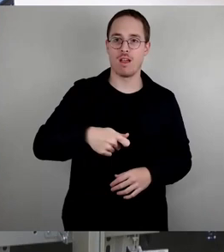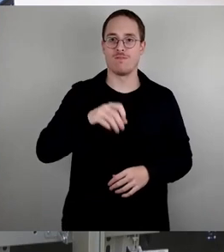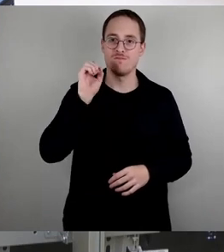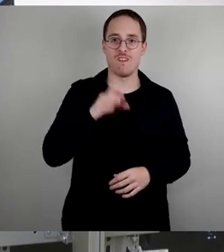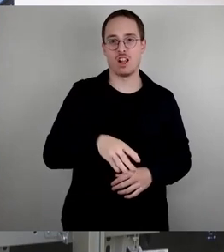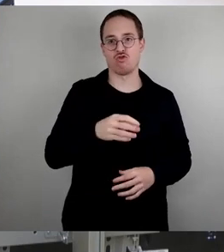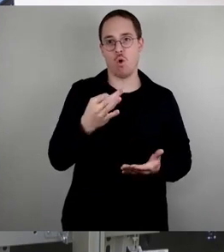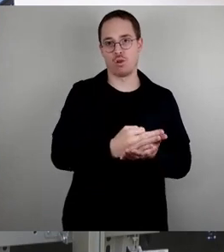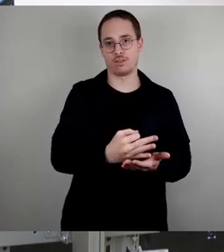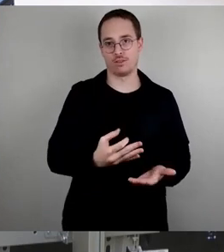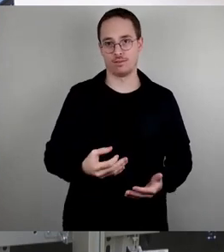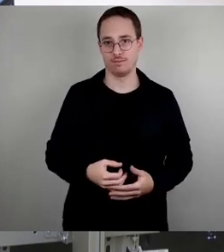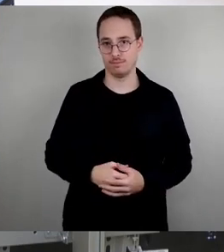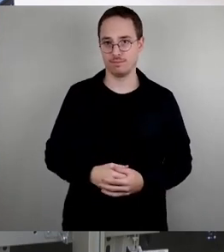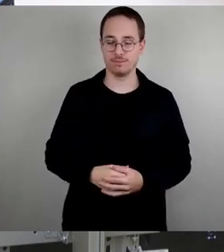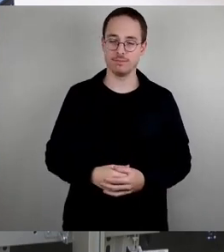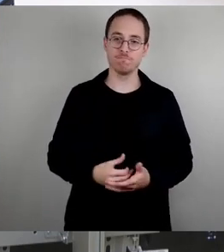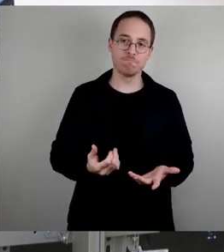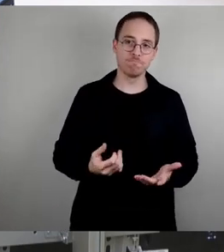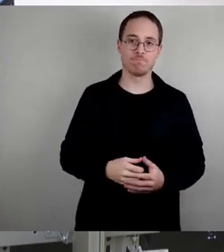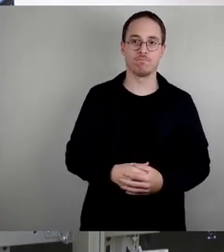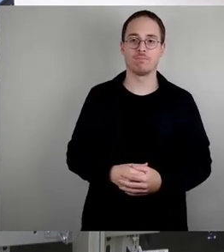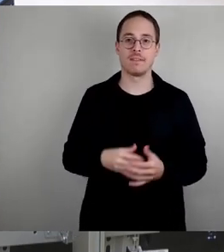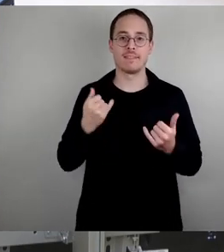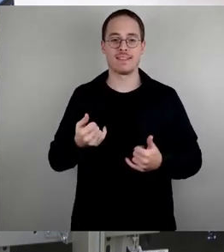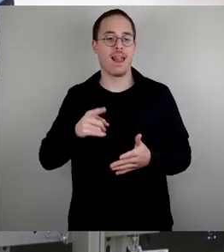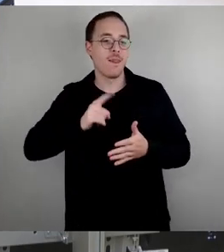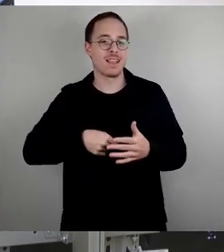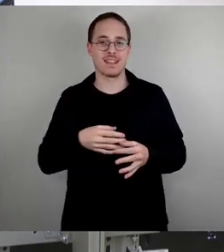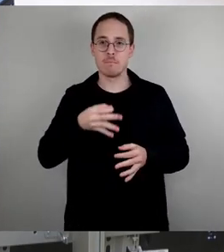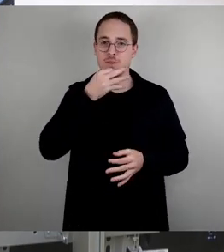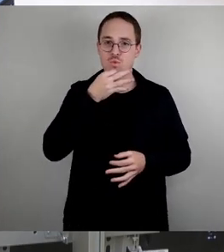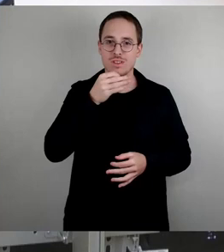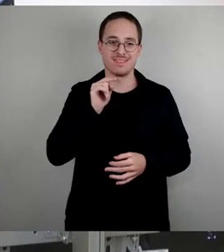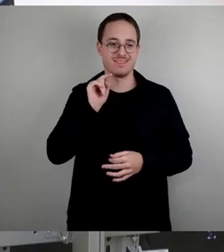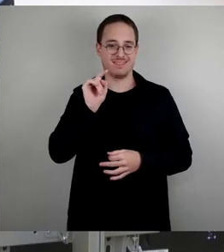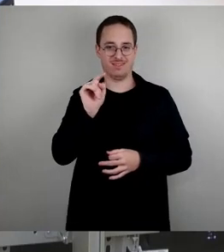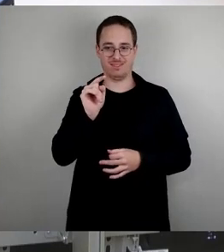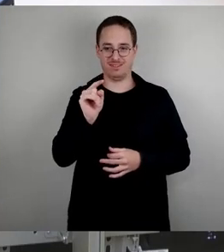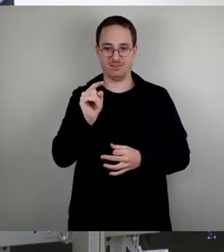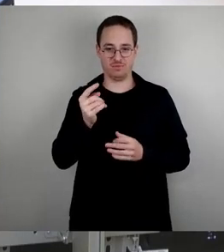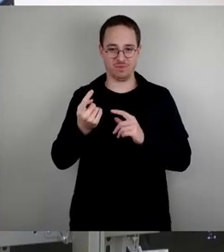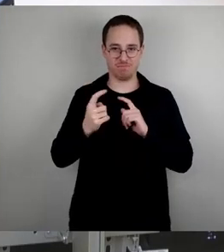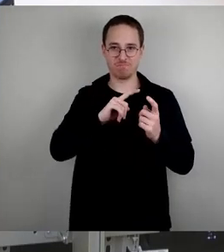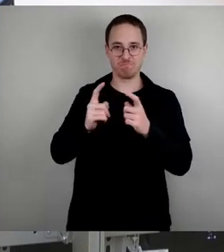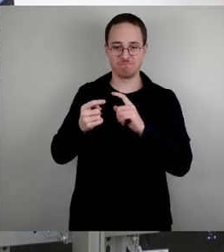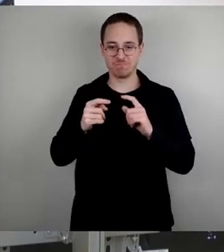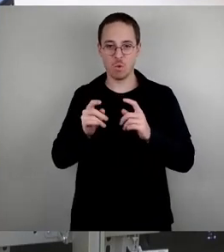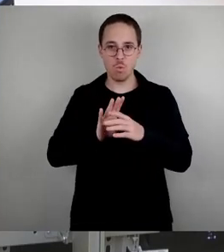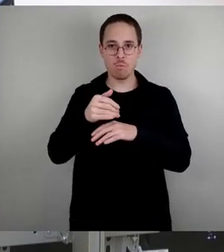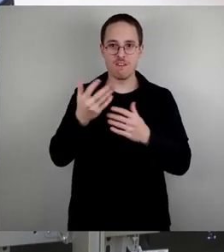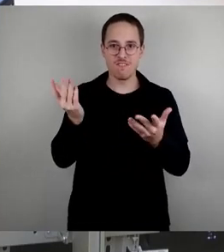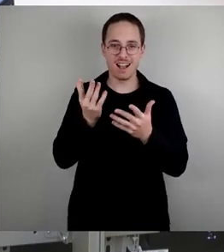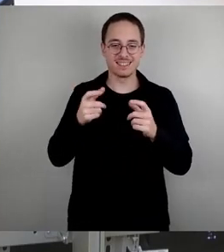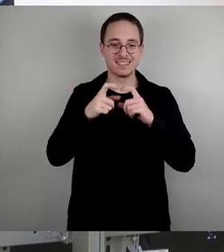Wir haben jetzt in den letzten Minuten, sprechen wir hier über 47 Millionen. Das ist vorhin schon gesagt worden, das ist die absolute Frechheit,